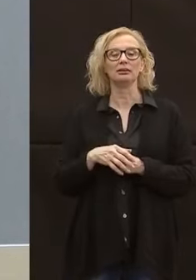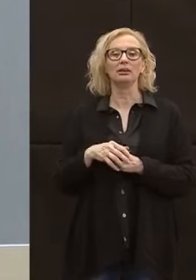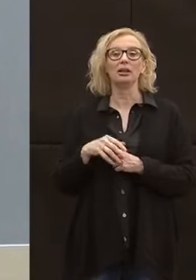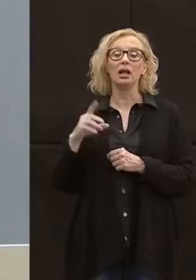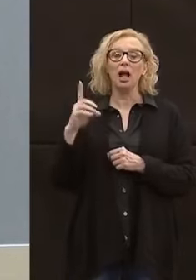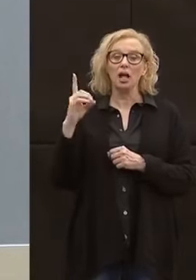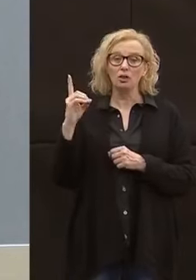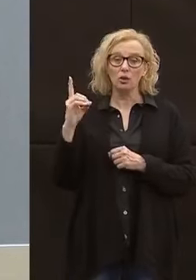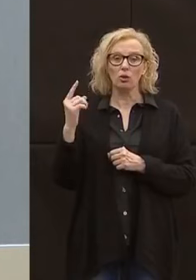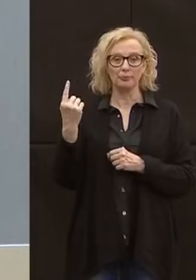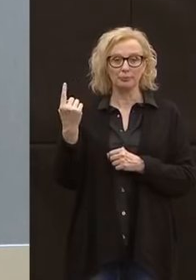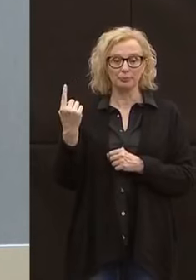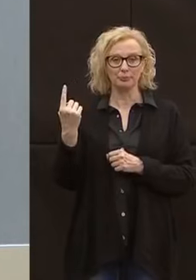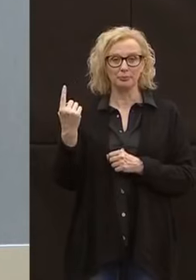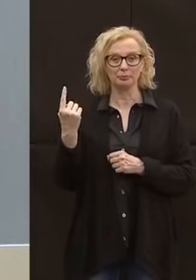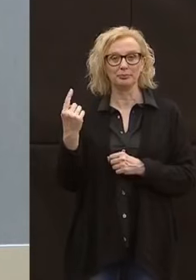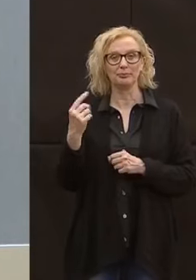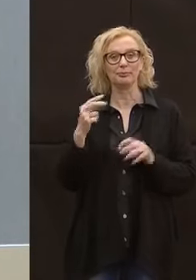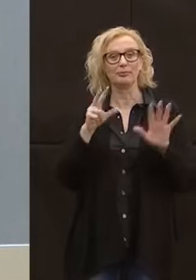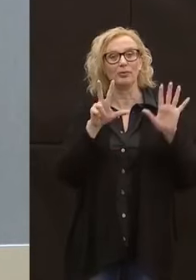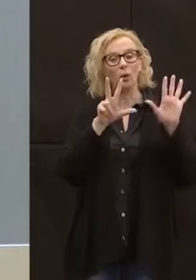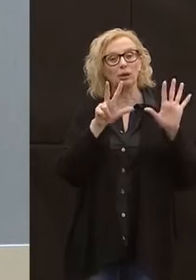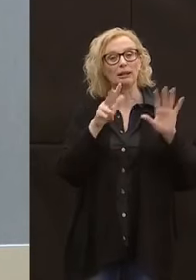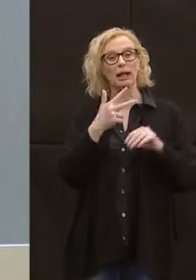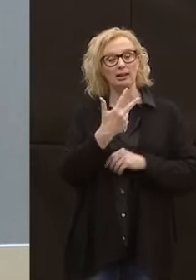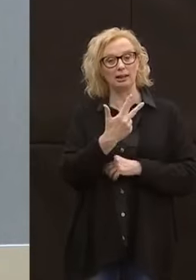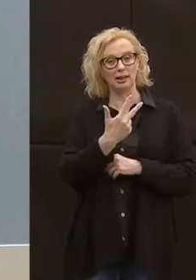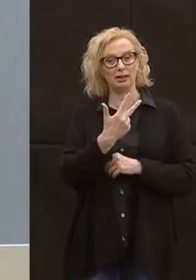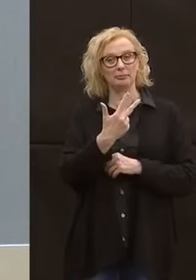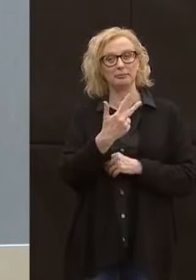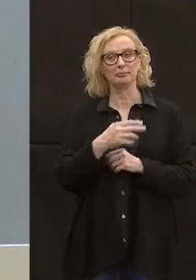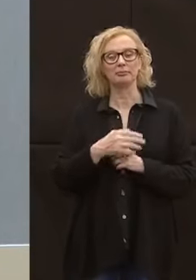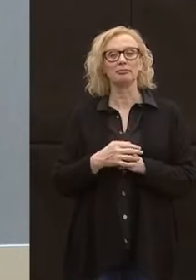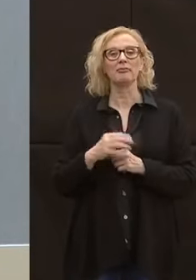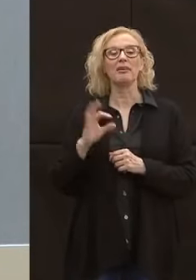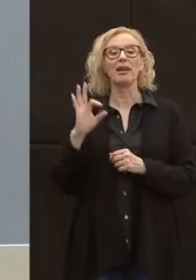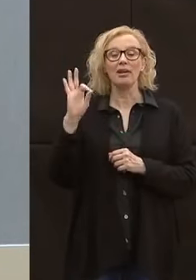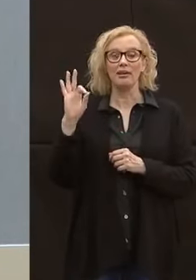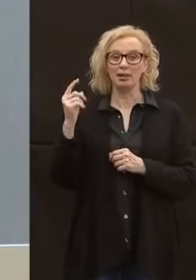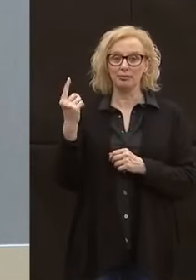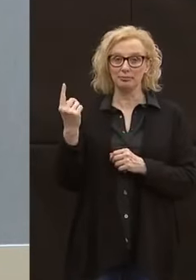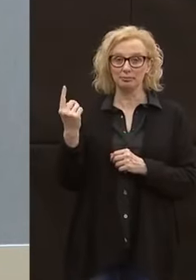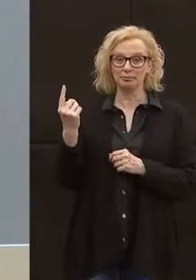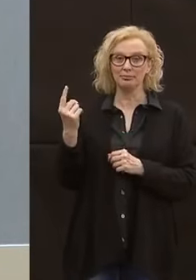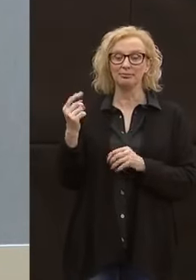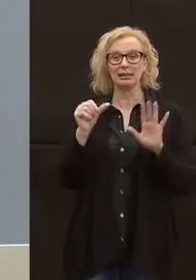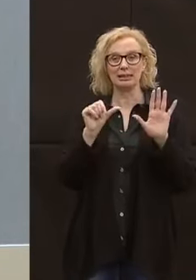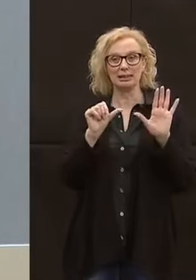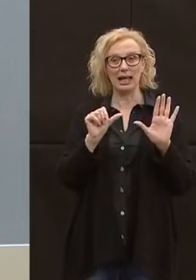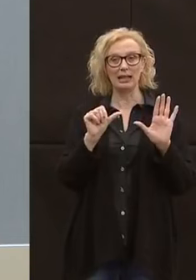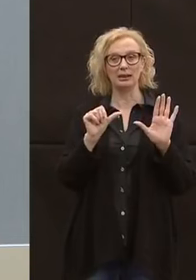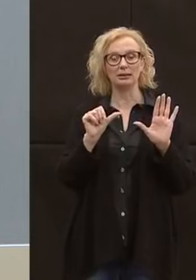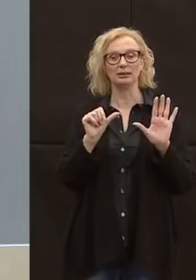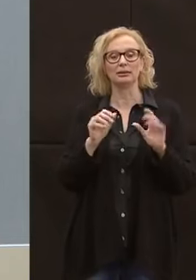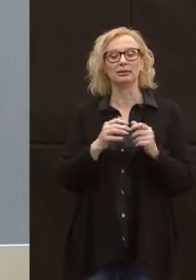a Drò un caso in più per un totale di 83 a Fiave un caso in più per un totale di 6